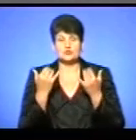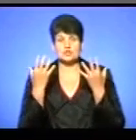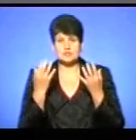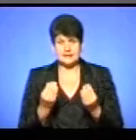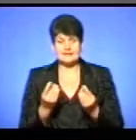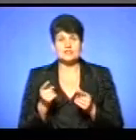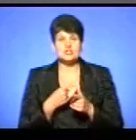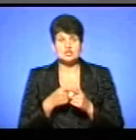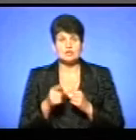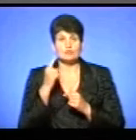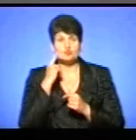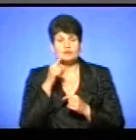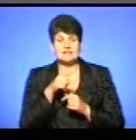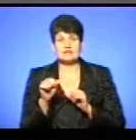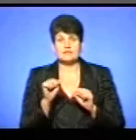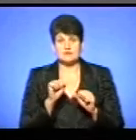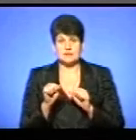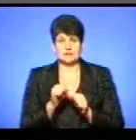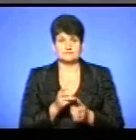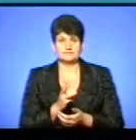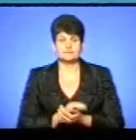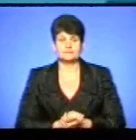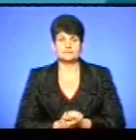почула їх влада. Прошу, відео до ефіру.